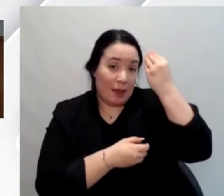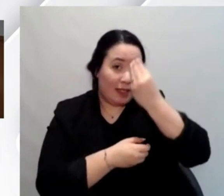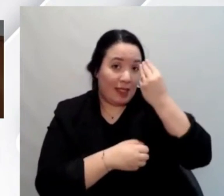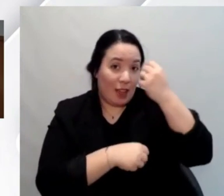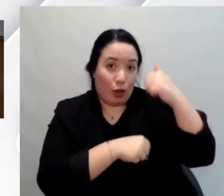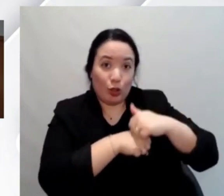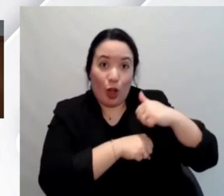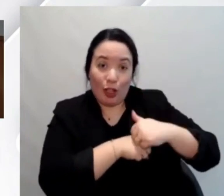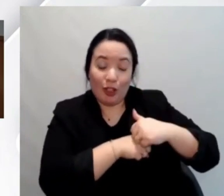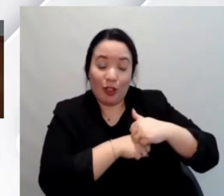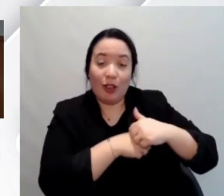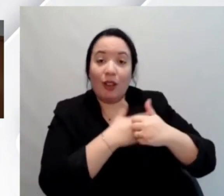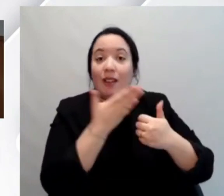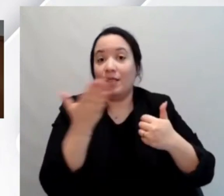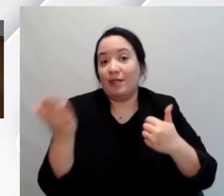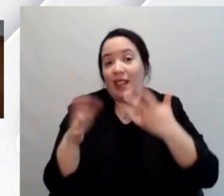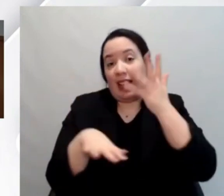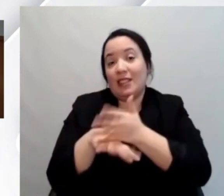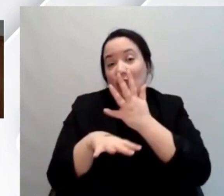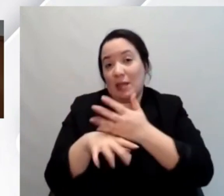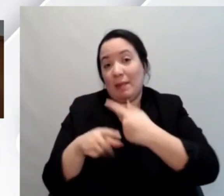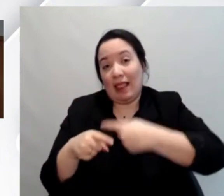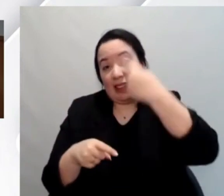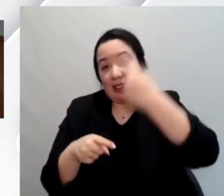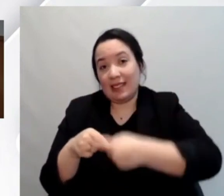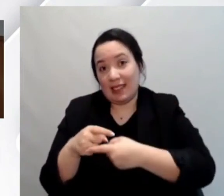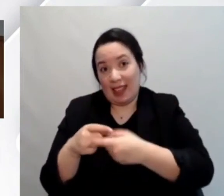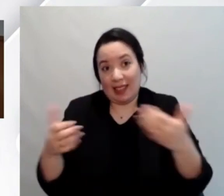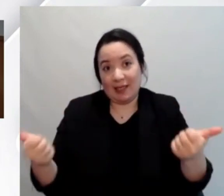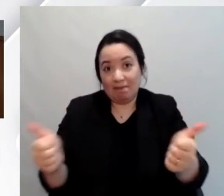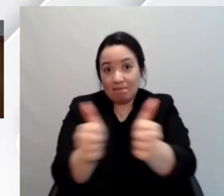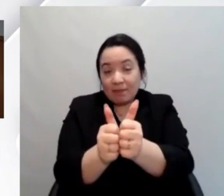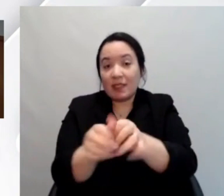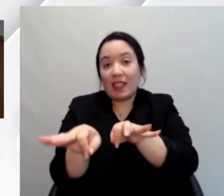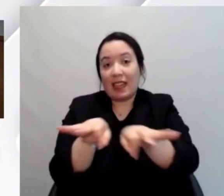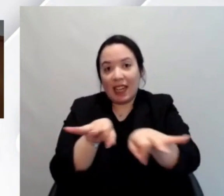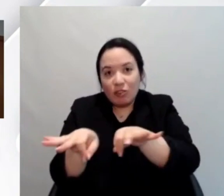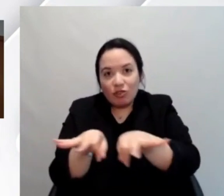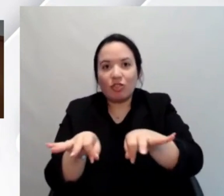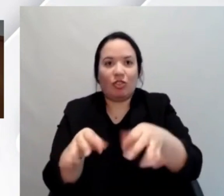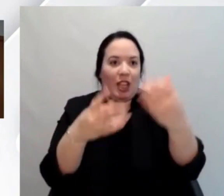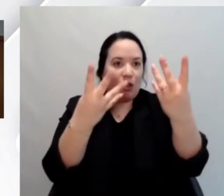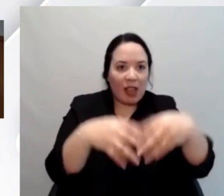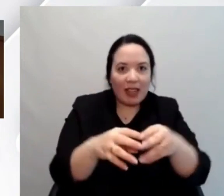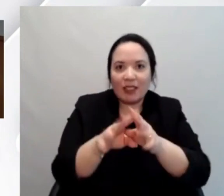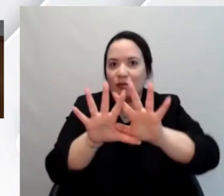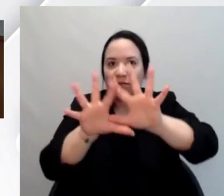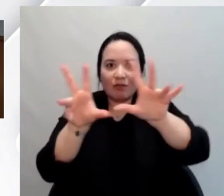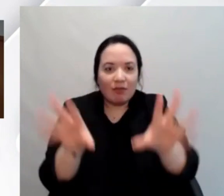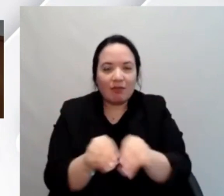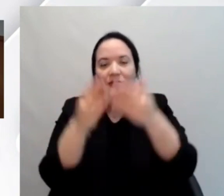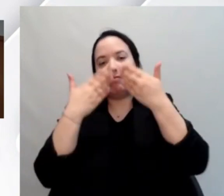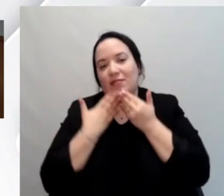agli accessibility days che stanno curando appunto la regia e insomma tutti gli aspetti